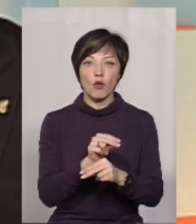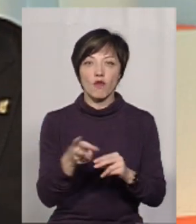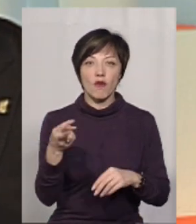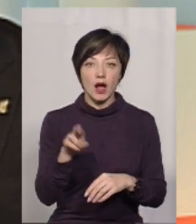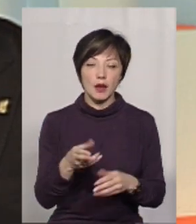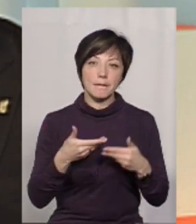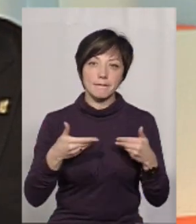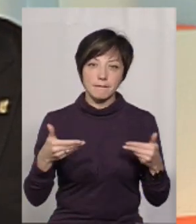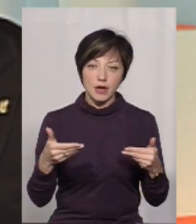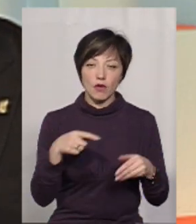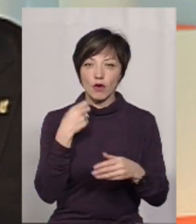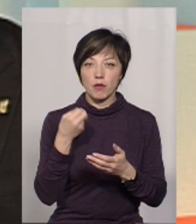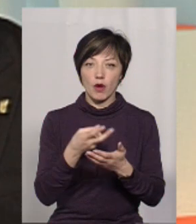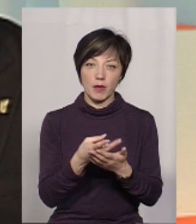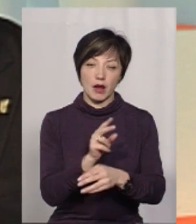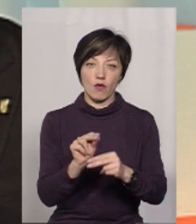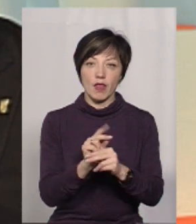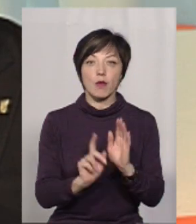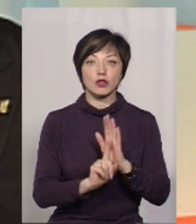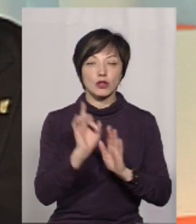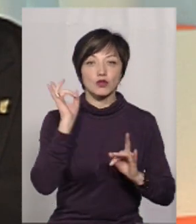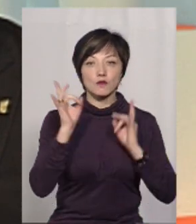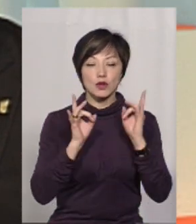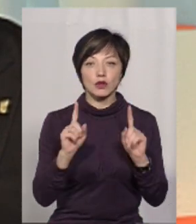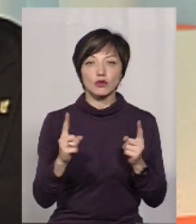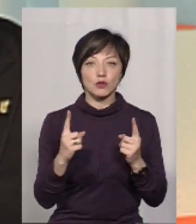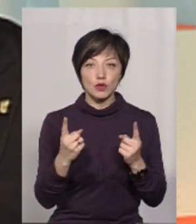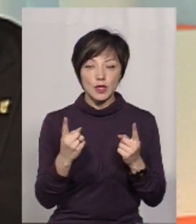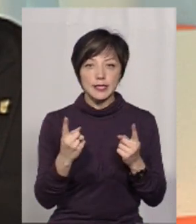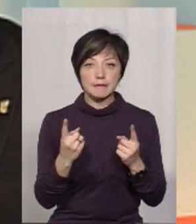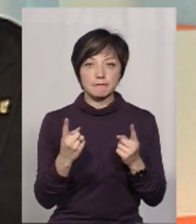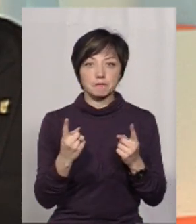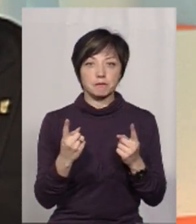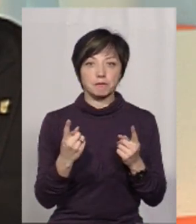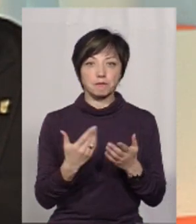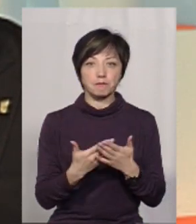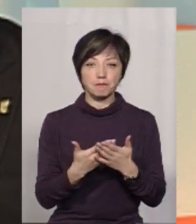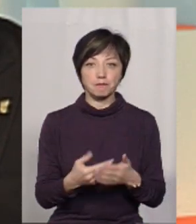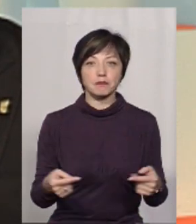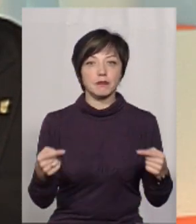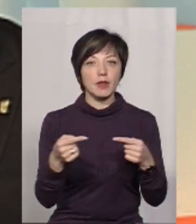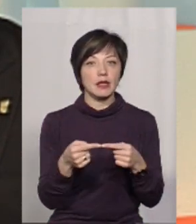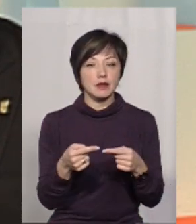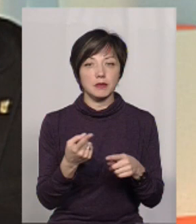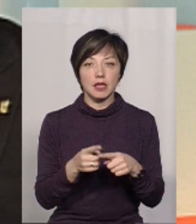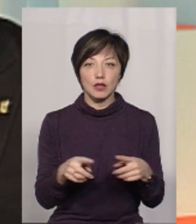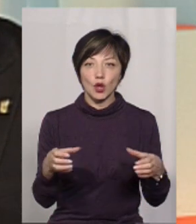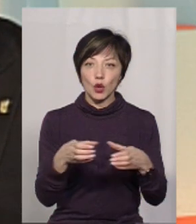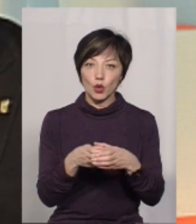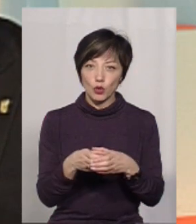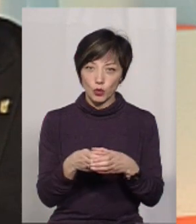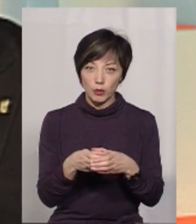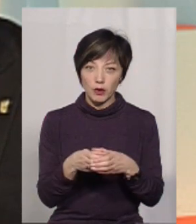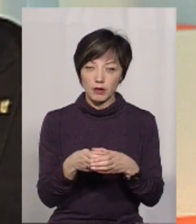говоримо саме про амбулаторне лікування. На початку звучало, чому, чому, чому саме дана група...